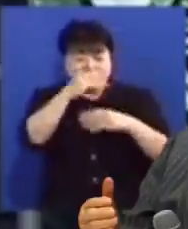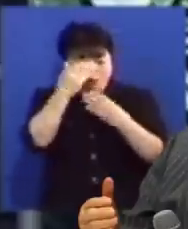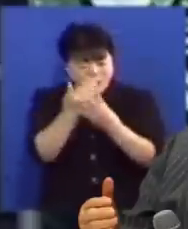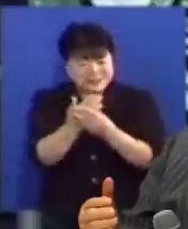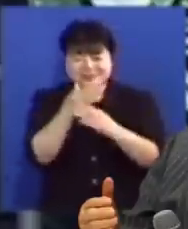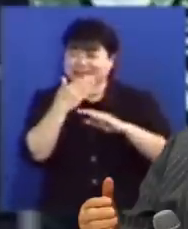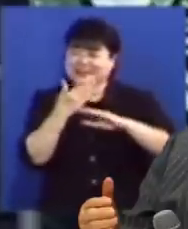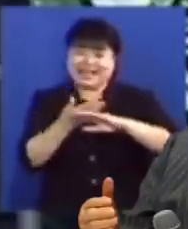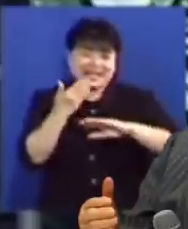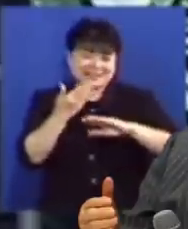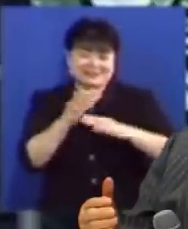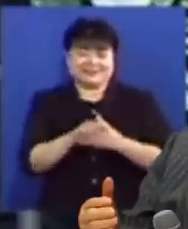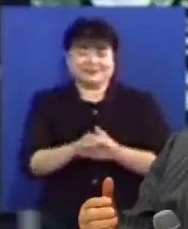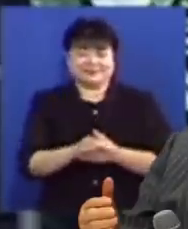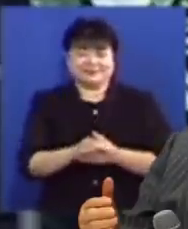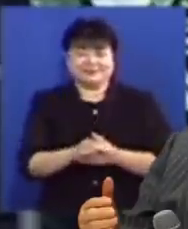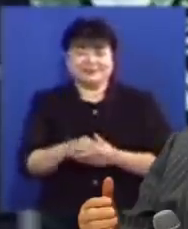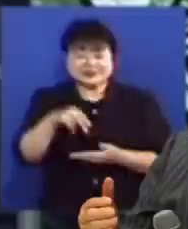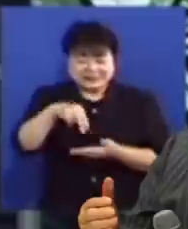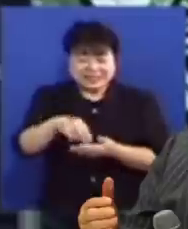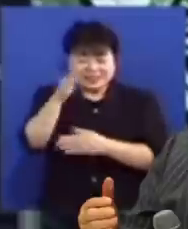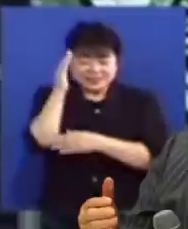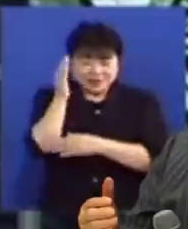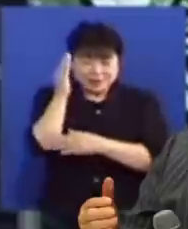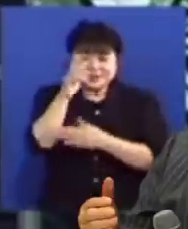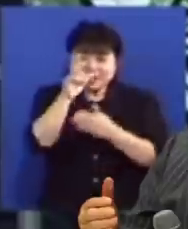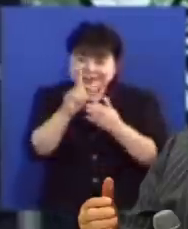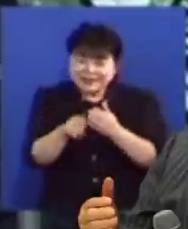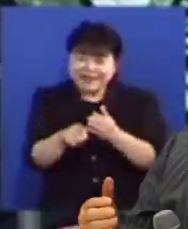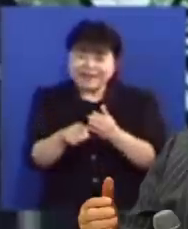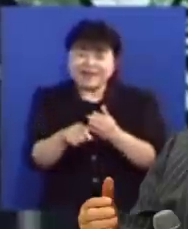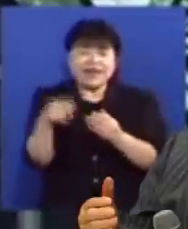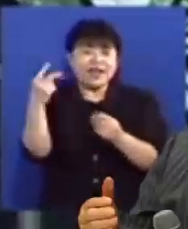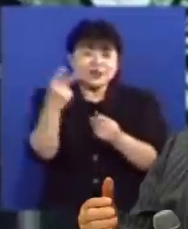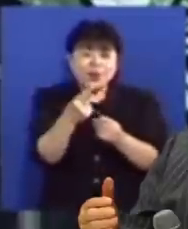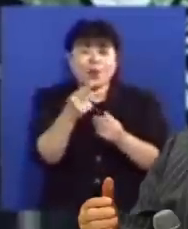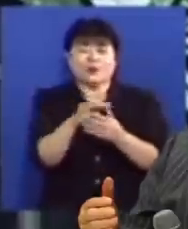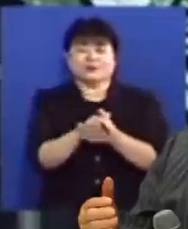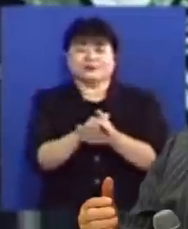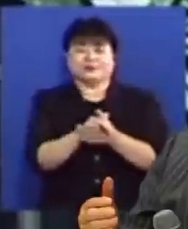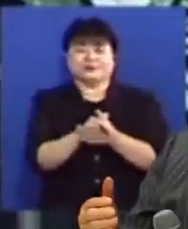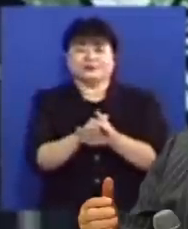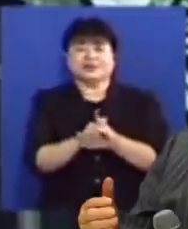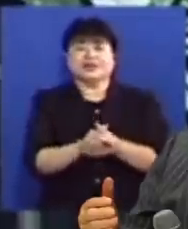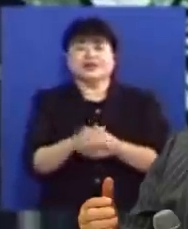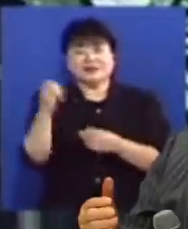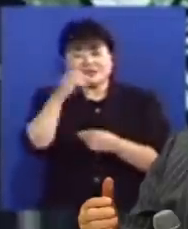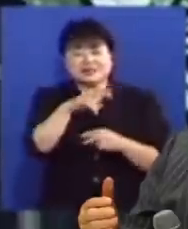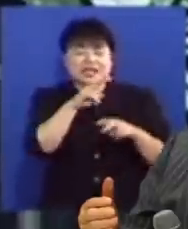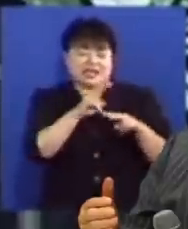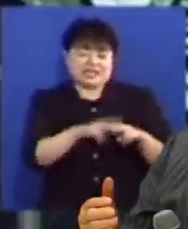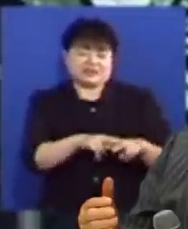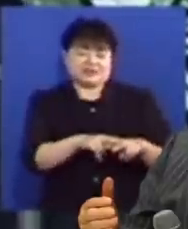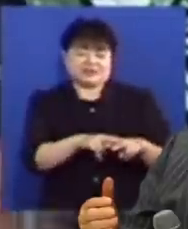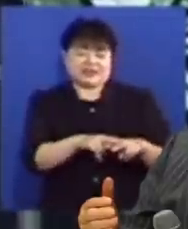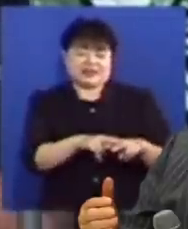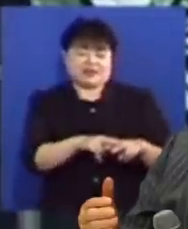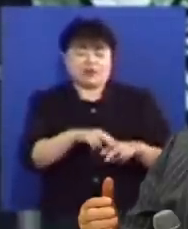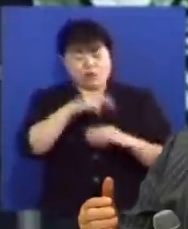달라지는 것입니다 강단에 서서 말씀할 때와 자리에 돌아가서 앉을 때와